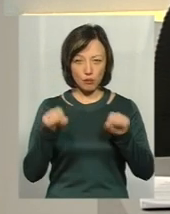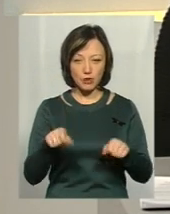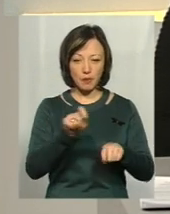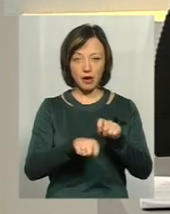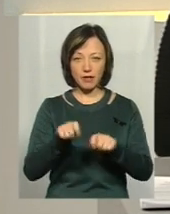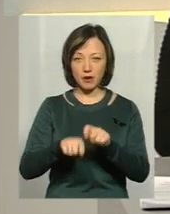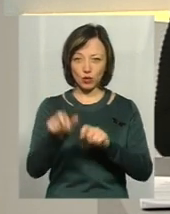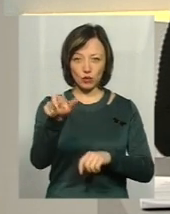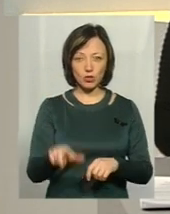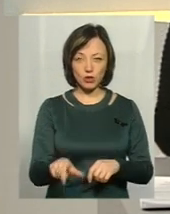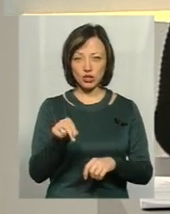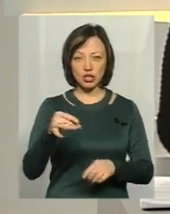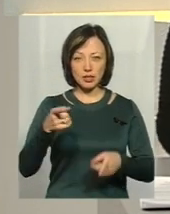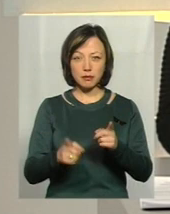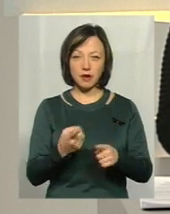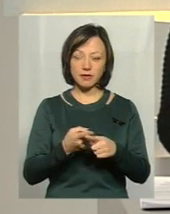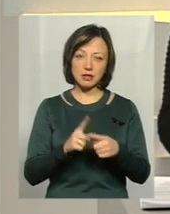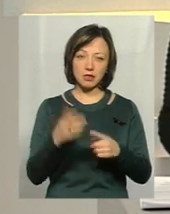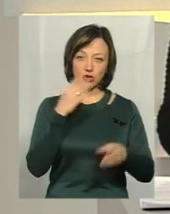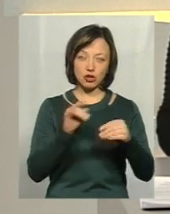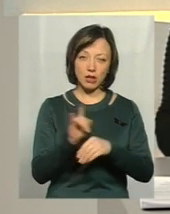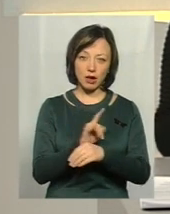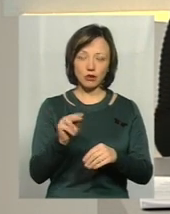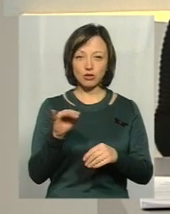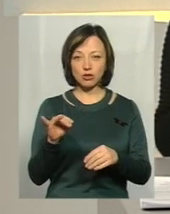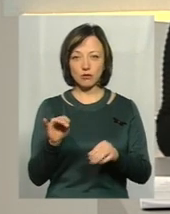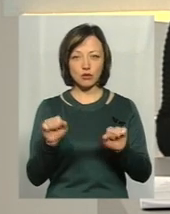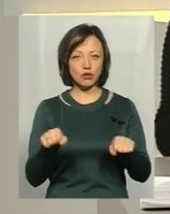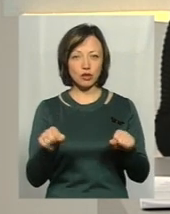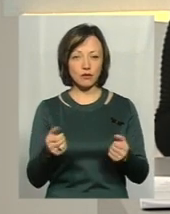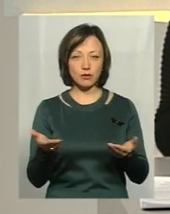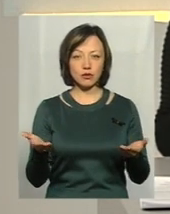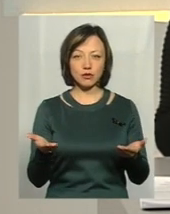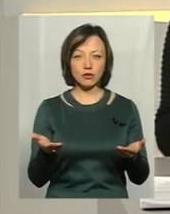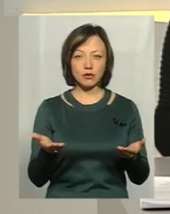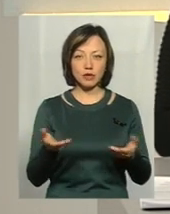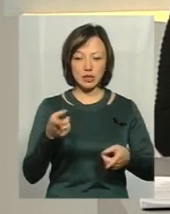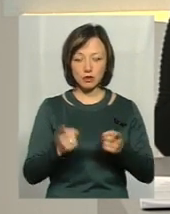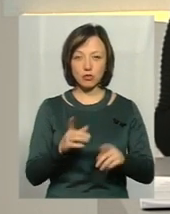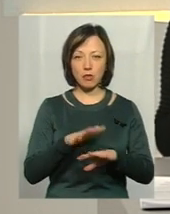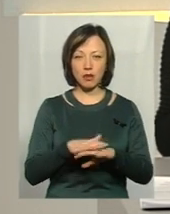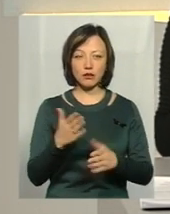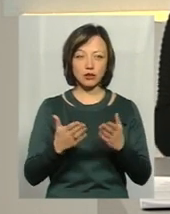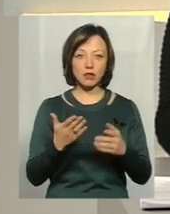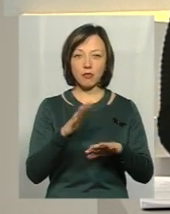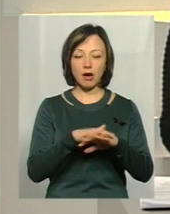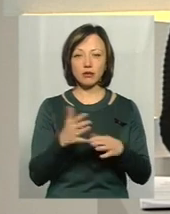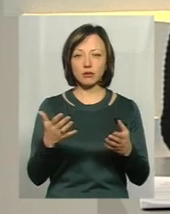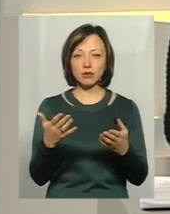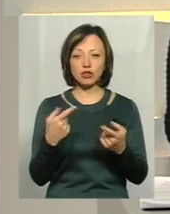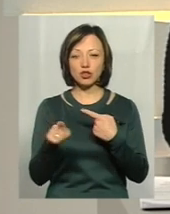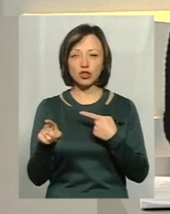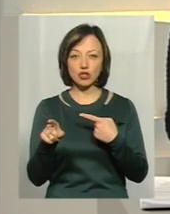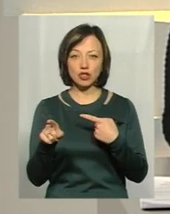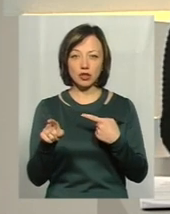перевірити, чи насправді це шахрай, чи, можливо, дійсно банк. Ну, якщо це не банк, можливо,